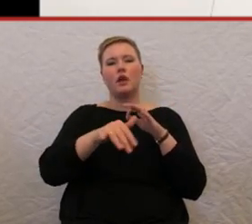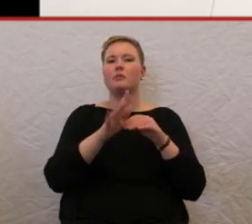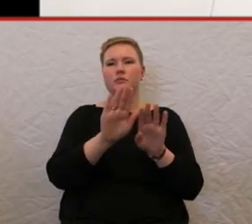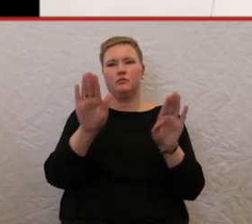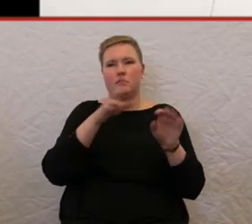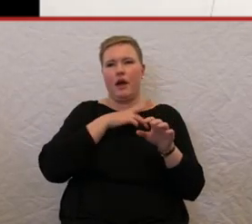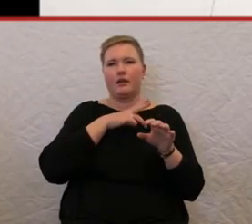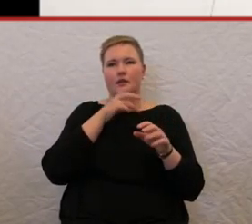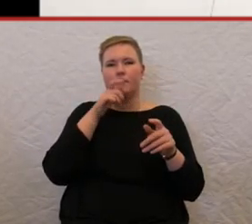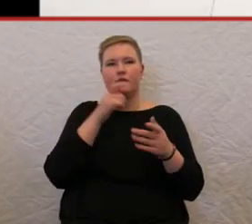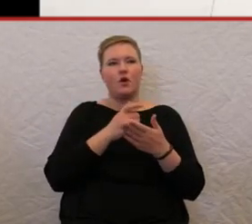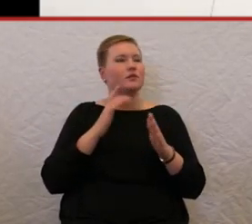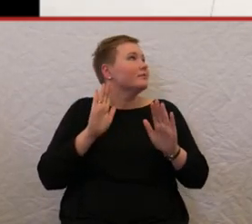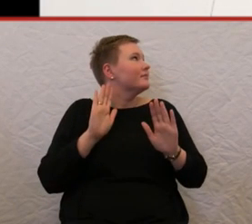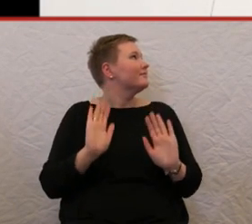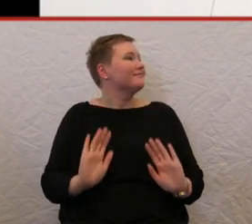Verantwortung das Ganze bitte machen.